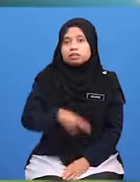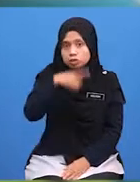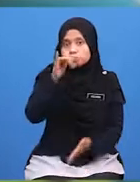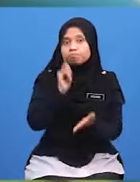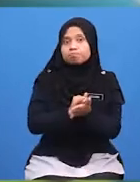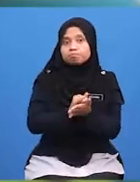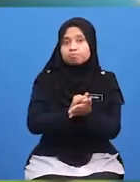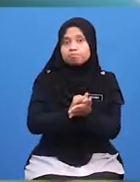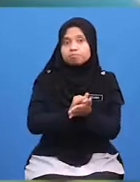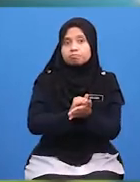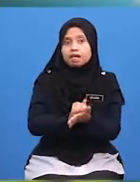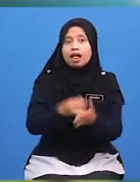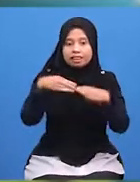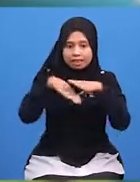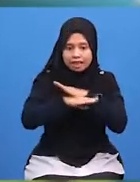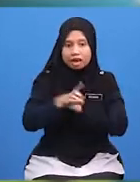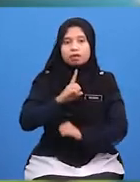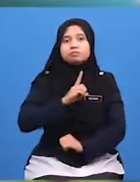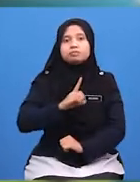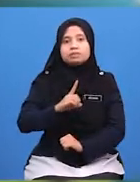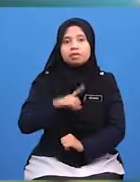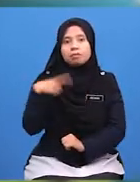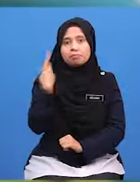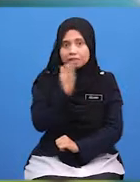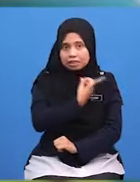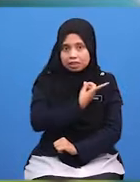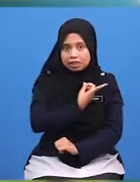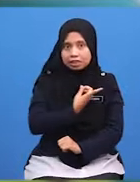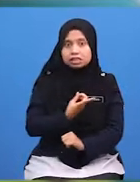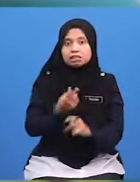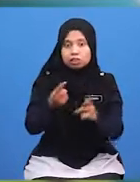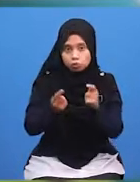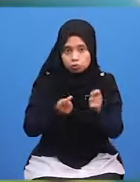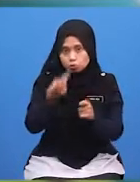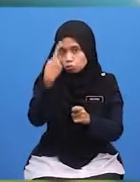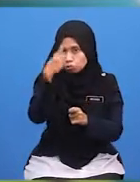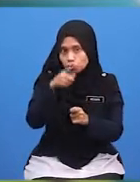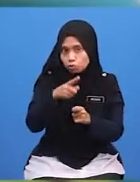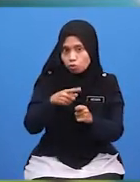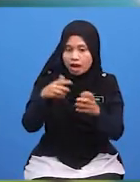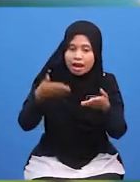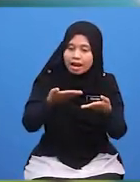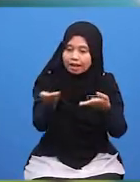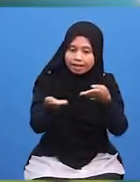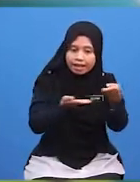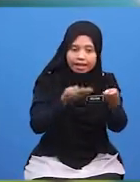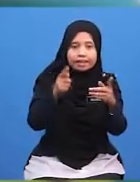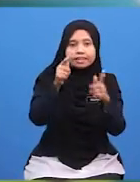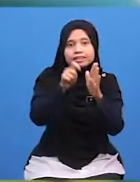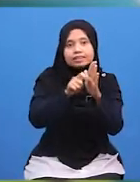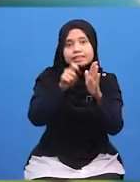Itu Dalam Islam Kita Dituntut Untuk Melayani Mereka